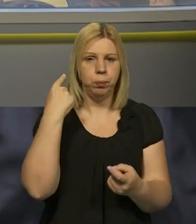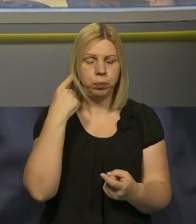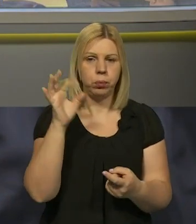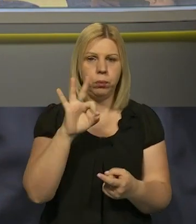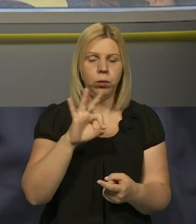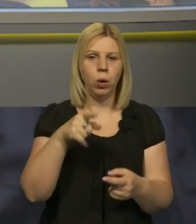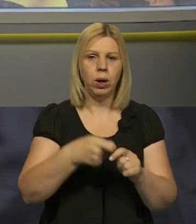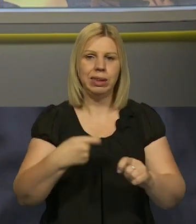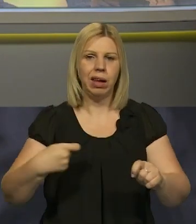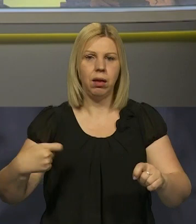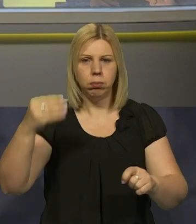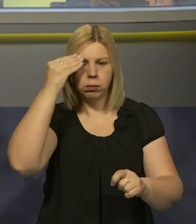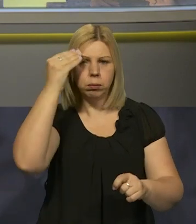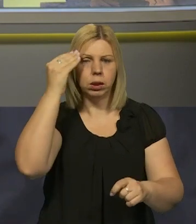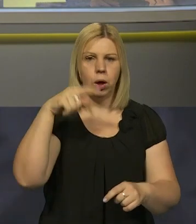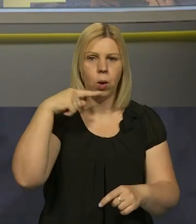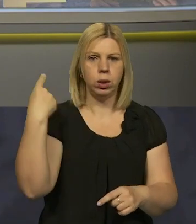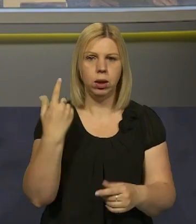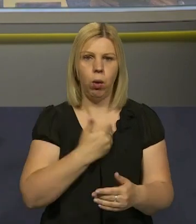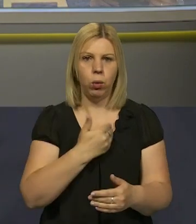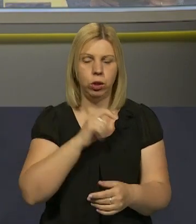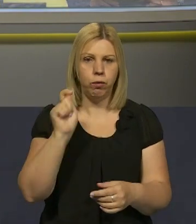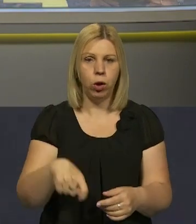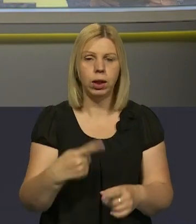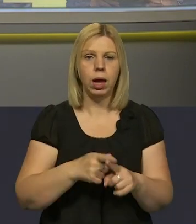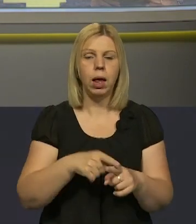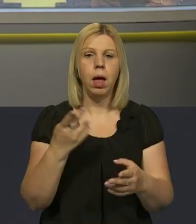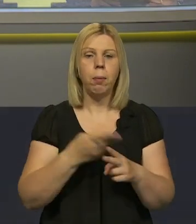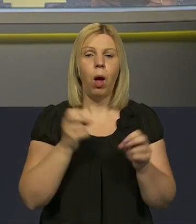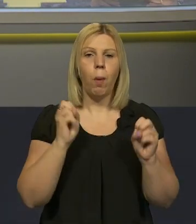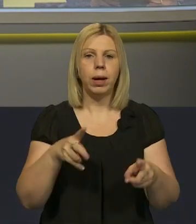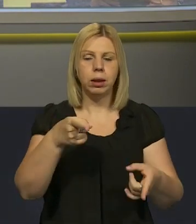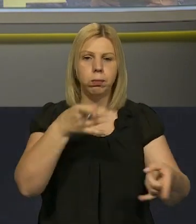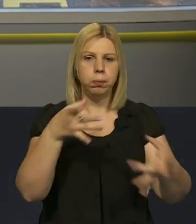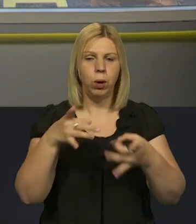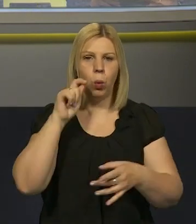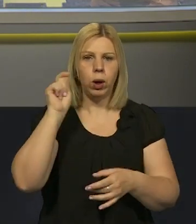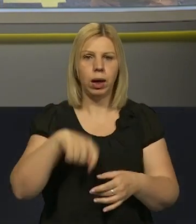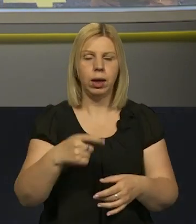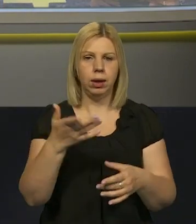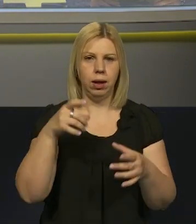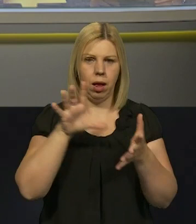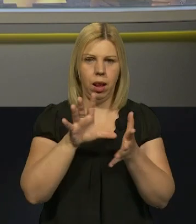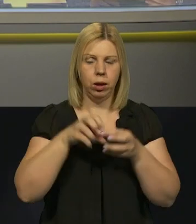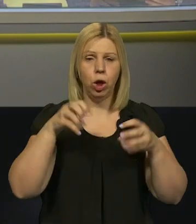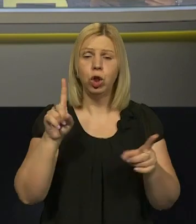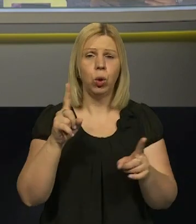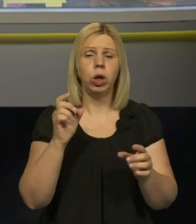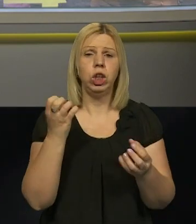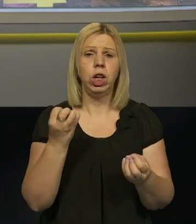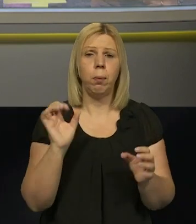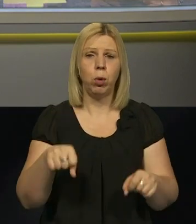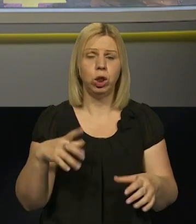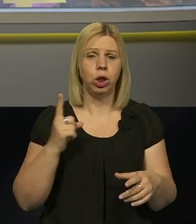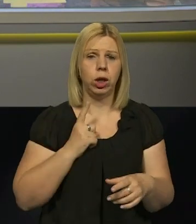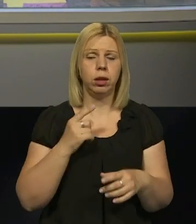тактику затягування війни Росією та ймовірну небезпеку ракетних атак на об'єкти української теплоенергетики. Чого ще можна чекати